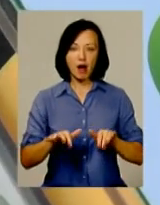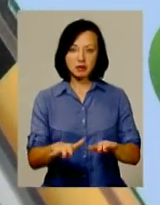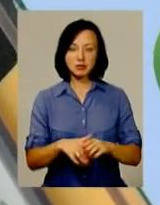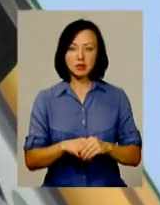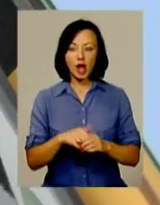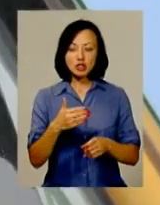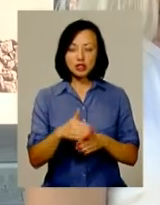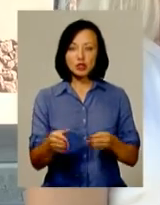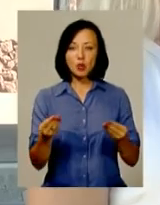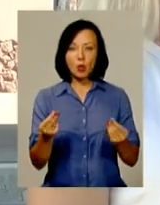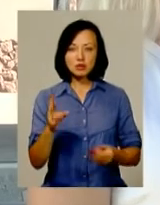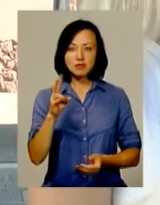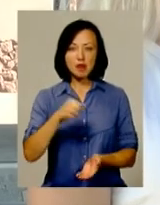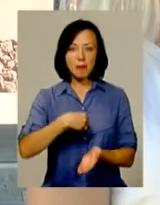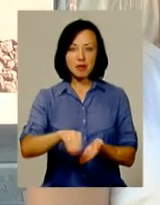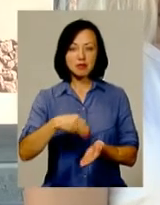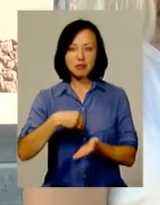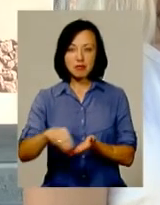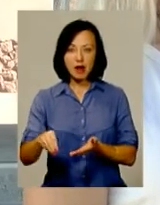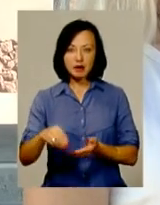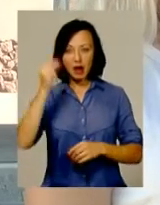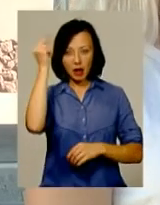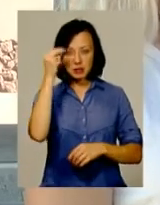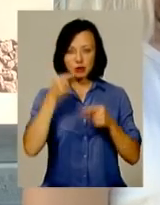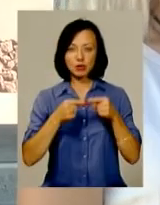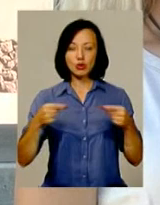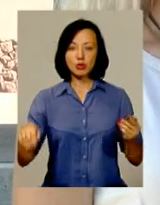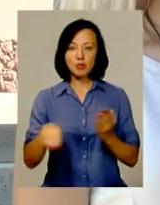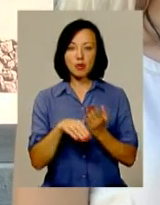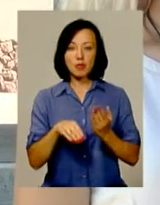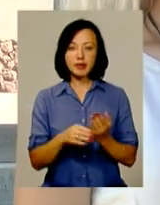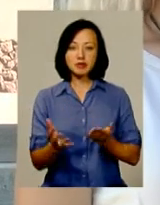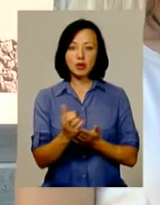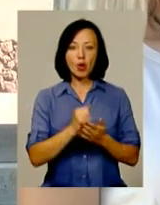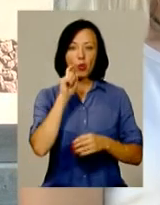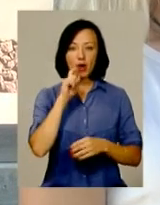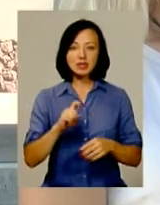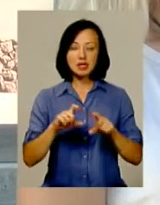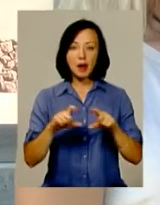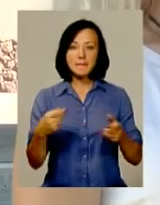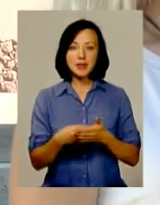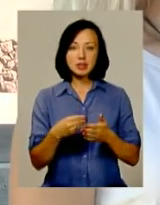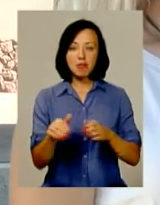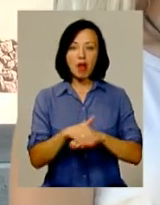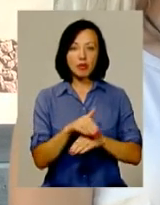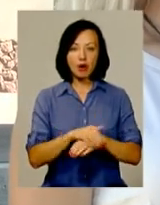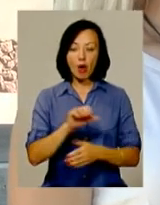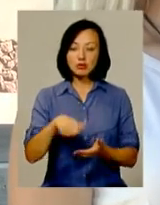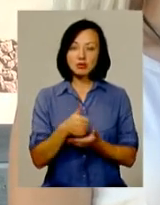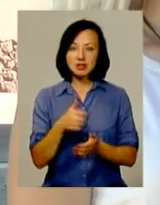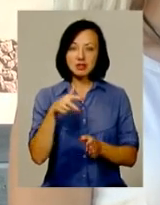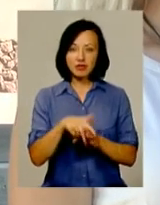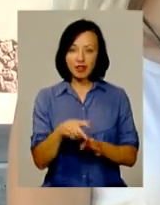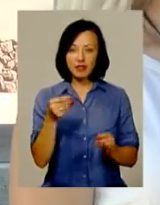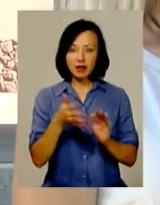Частину коштів на придбання канцелярських товарів нам допомагає збирати українська біржа благодійності. Але основні витрати лягають на плечі